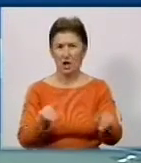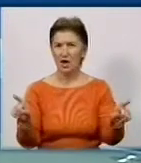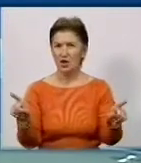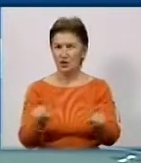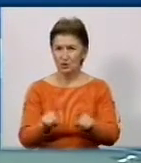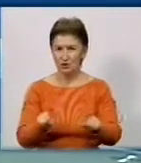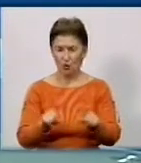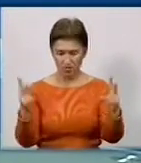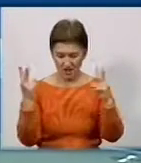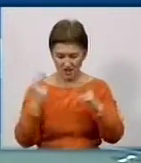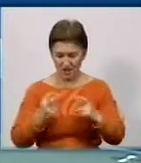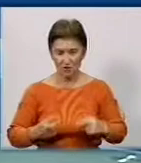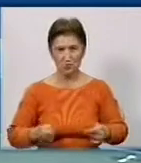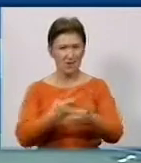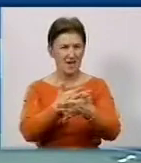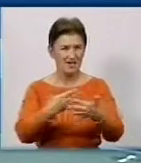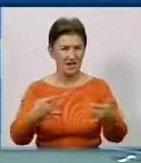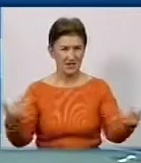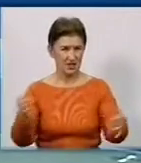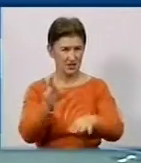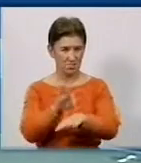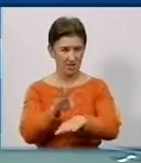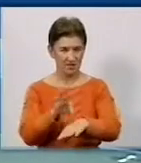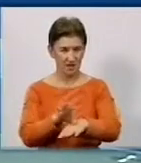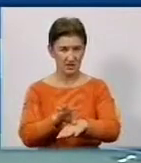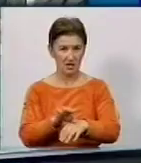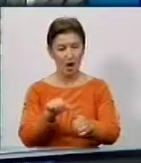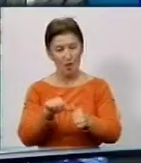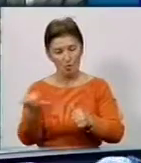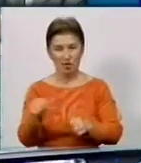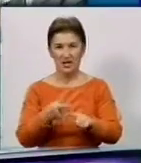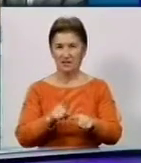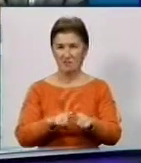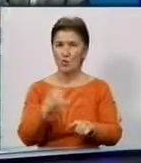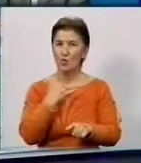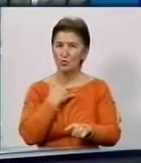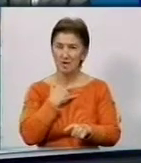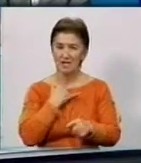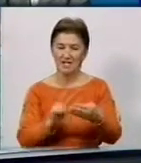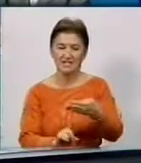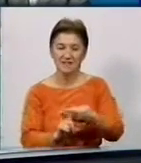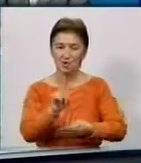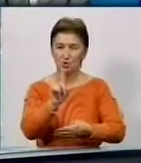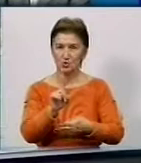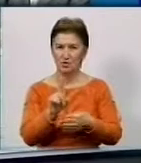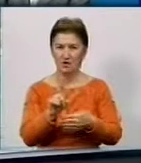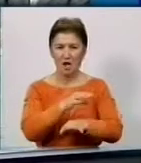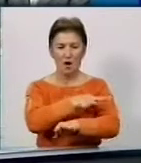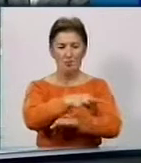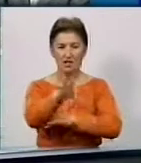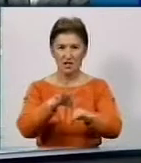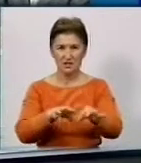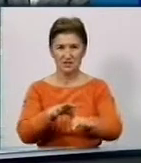чтобы диагностировать самые разные заболевания, которых не было до этого. Более того, в этом году у нас стартует такой масштабный проект